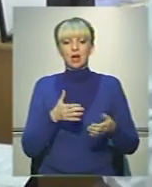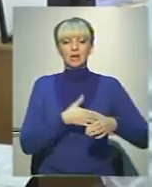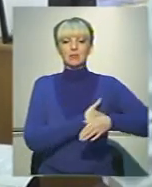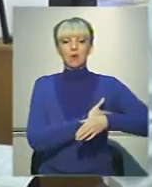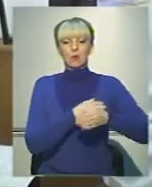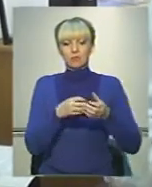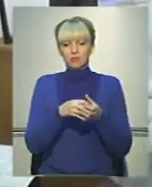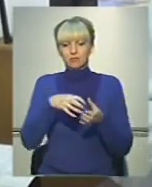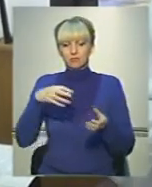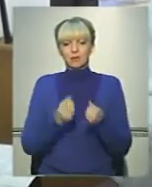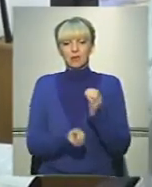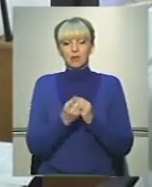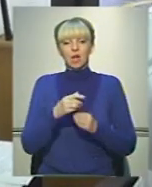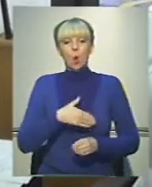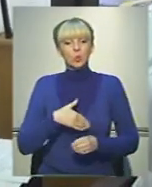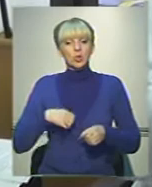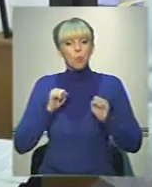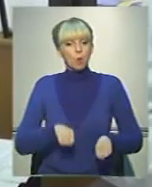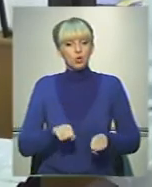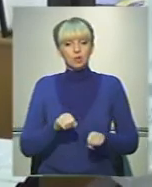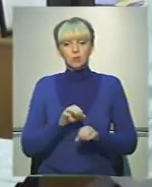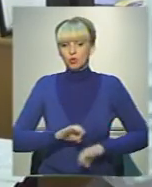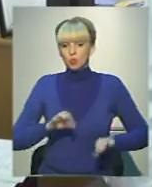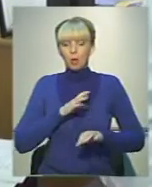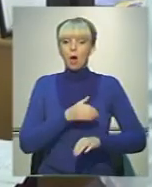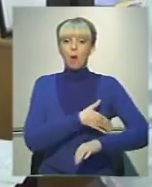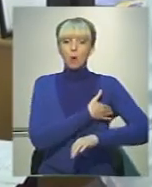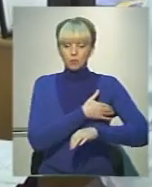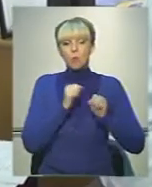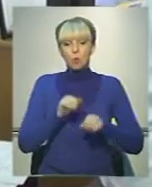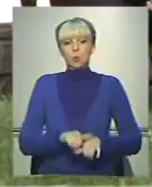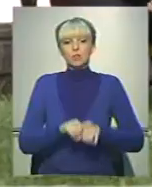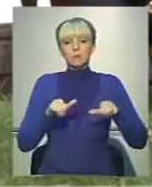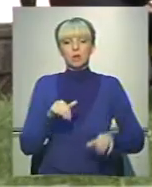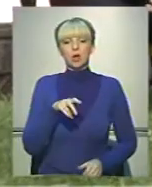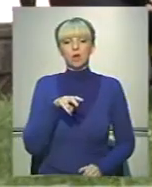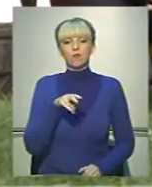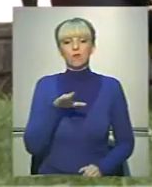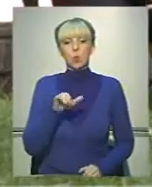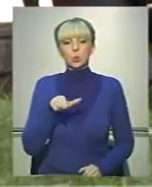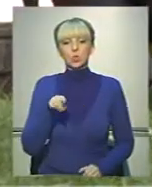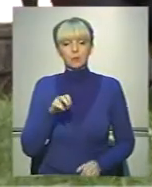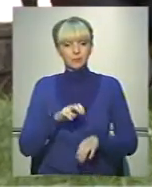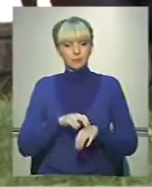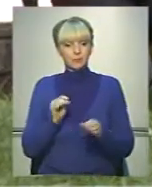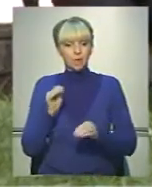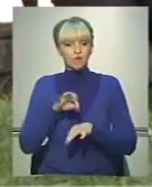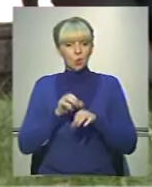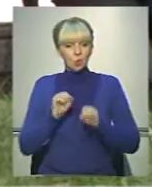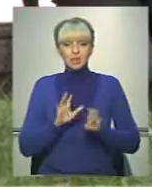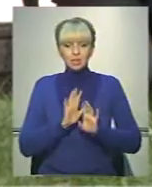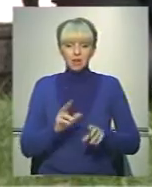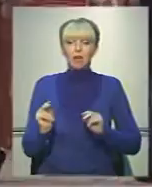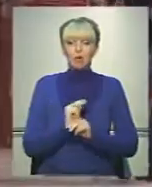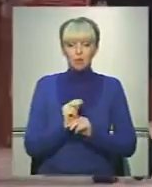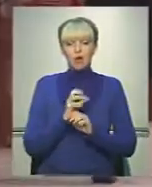може бути. також є признаком, що в груді може не бути ще нічого, а під мешками може бути збільшений лімфоузл. Лікарі додають, хворобу можна не тільки